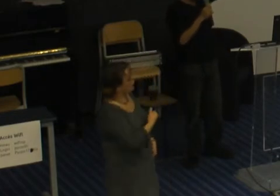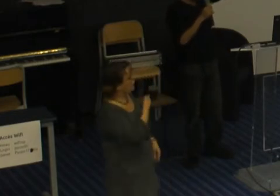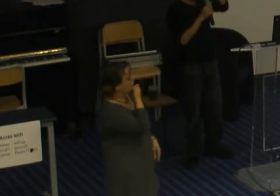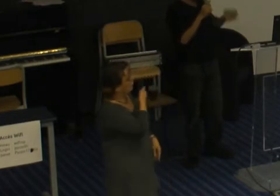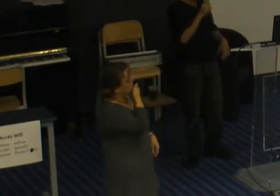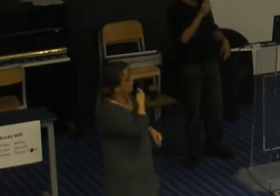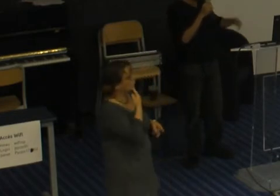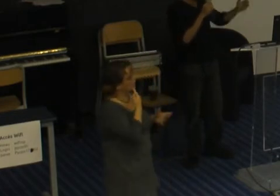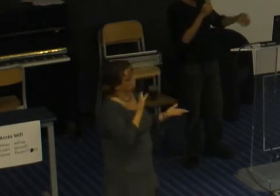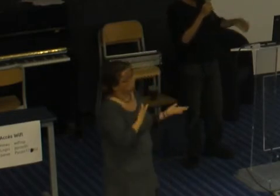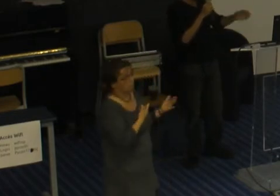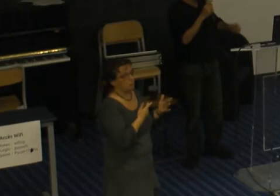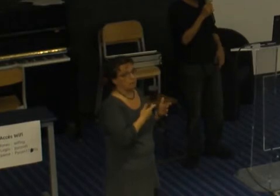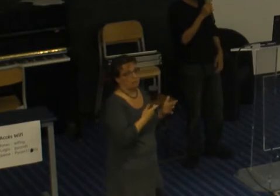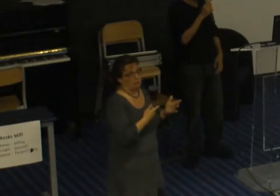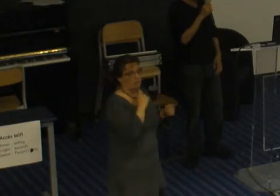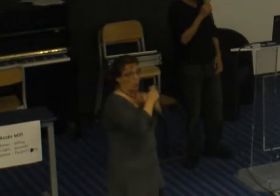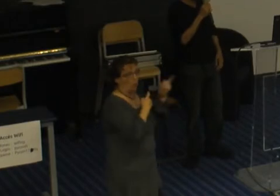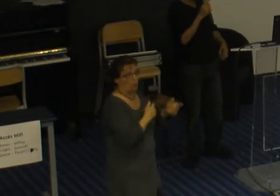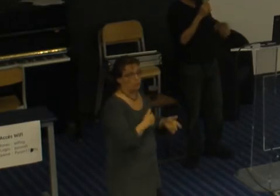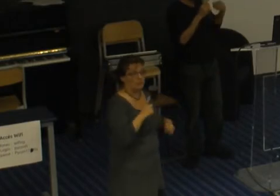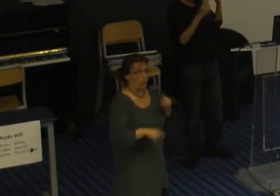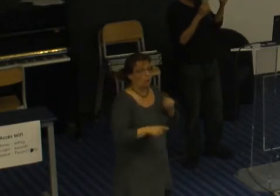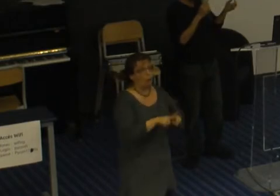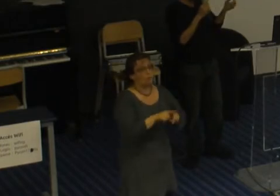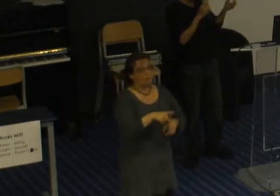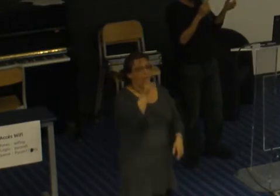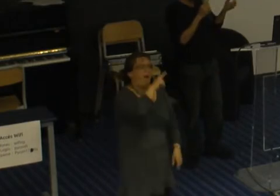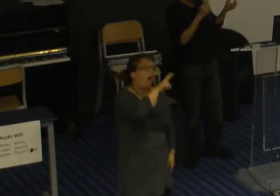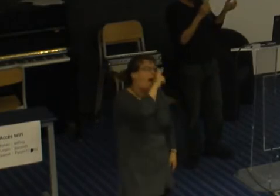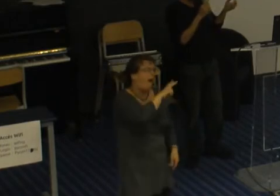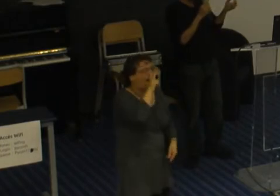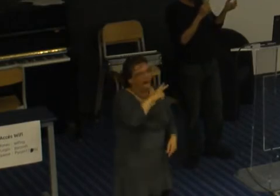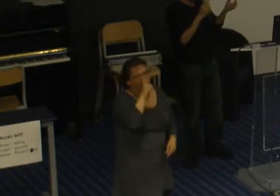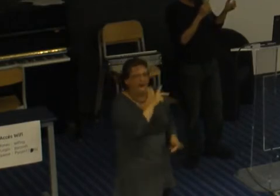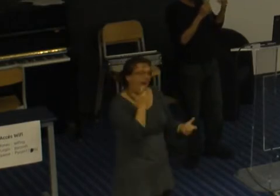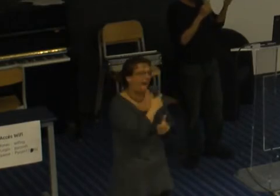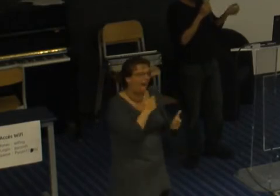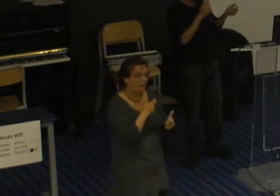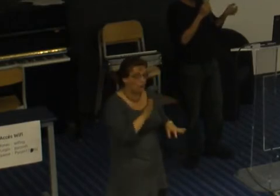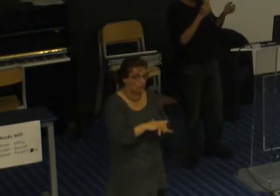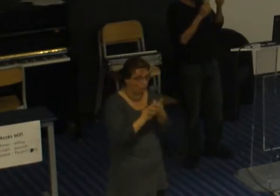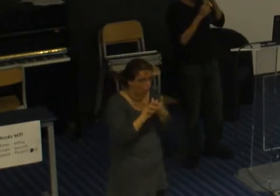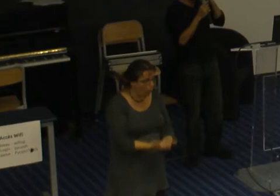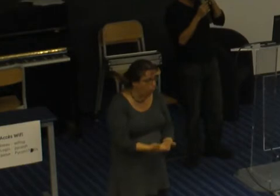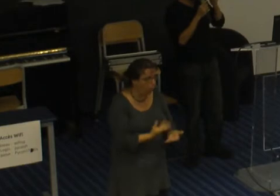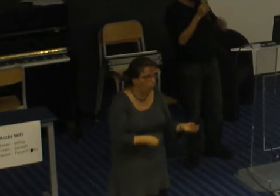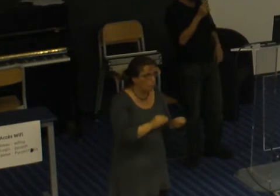blagues lourdes de certains qui pensent être drôles mais ces blagues lourdes, elles servent à créer tout simplement un environnement hostile.